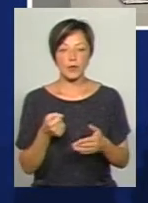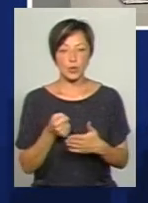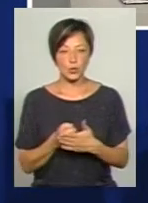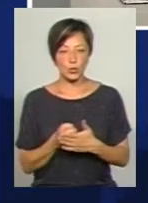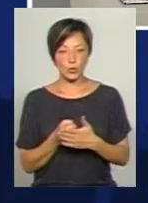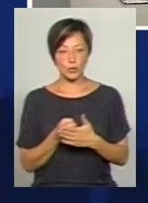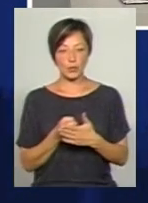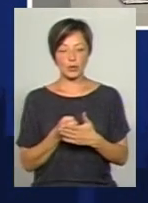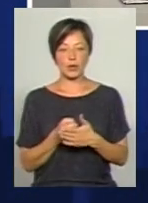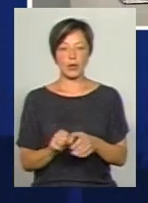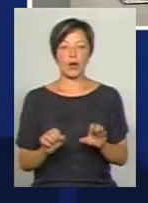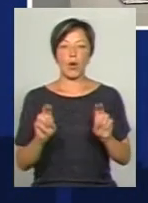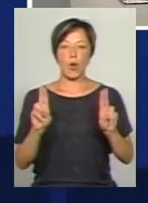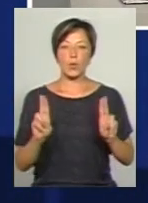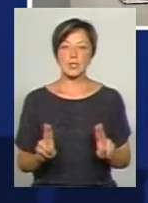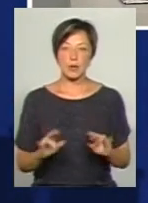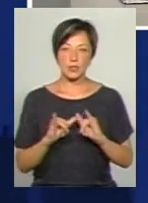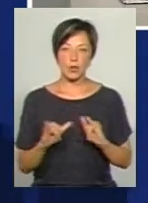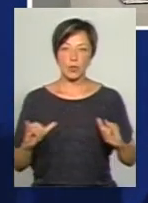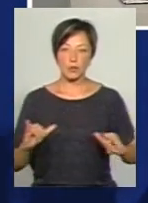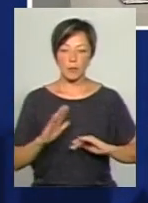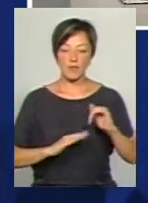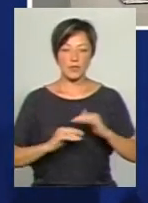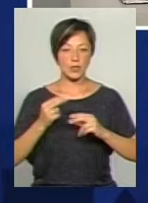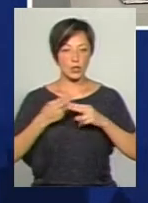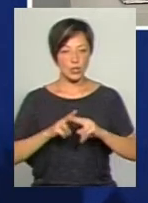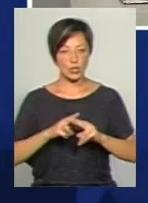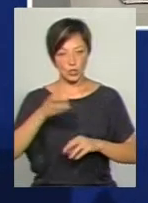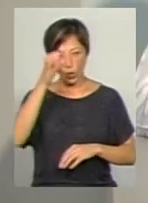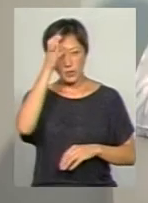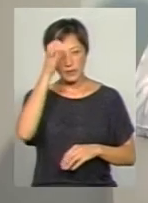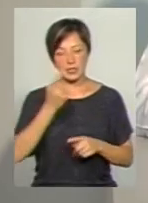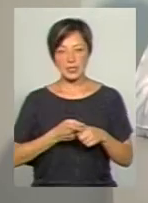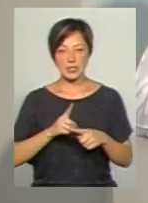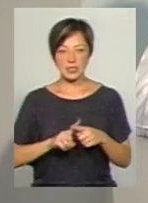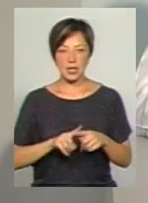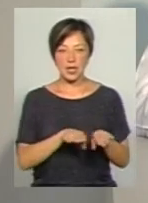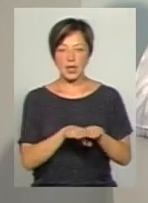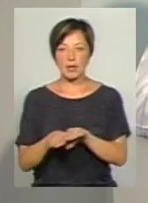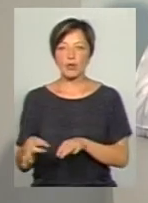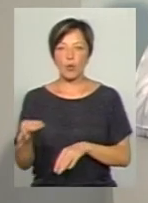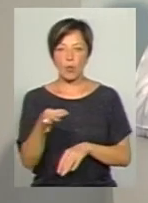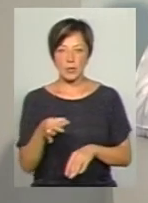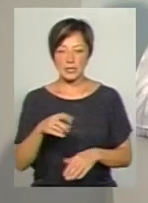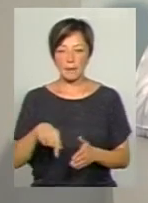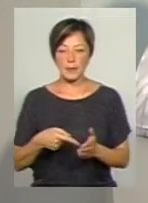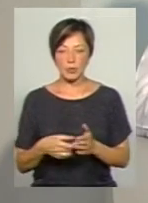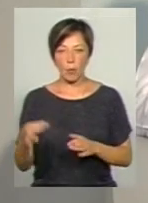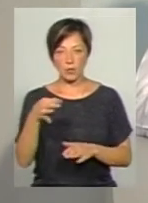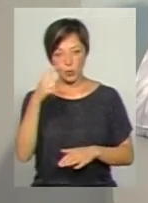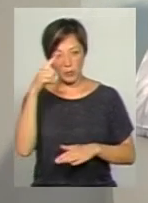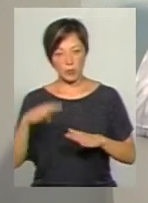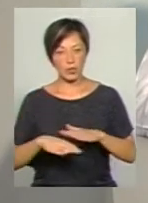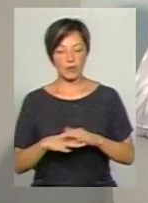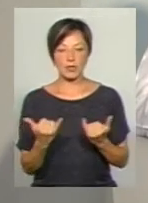концепції розвитку професійно-технічної освіти, професійно-технічна освіта – це рівень області і місто-обласного підпорядкування.